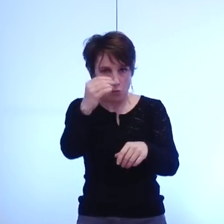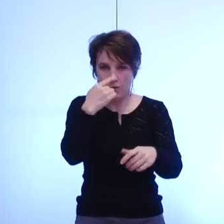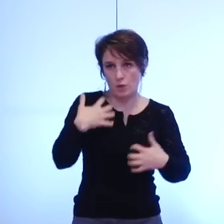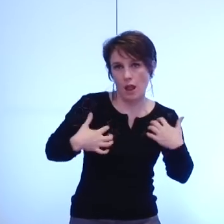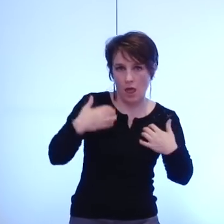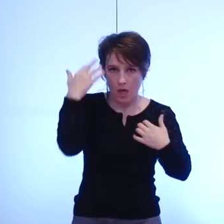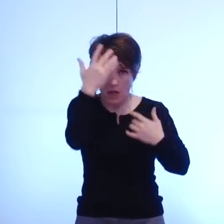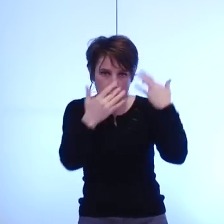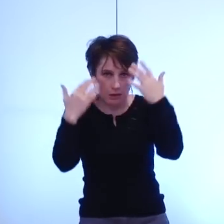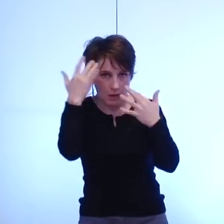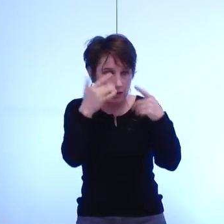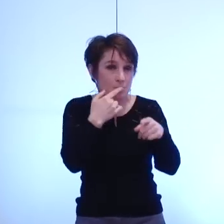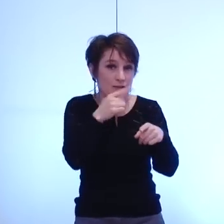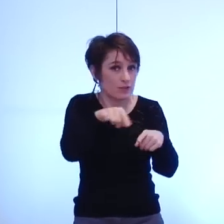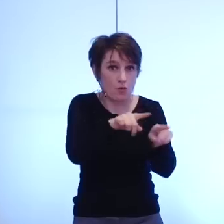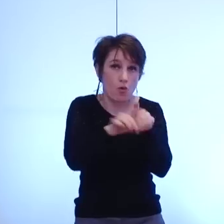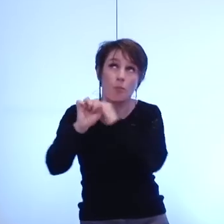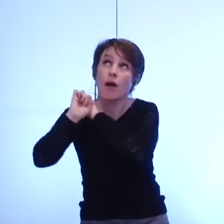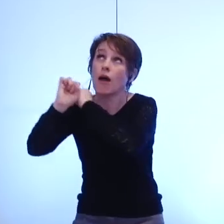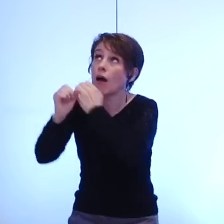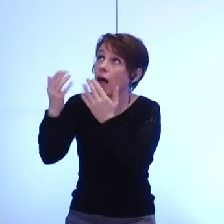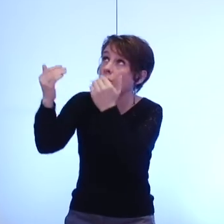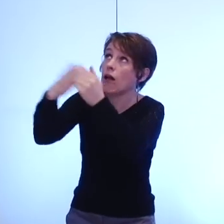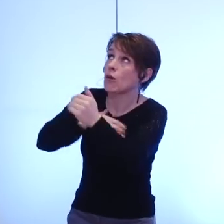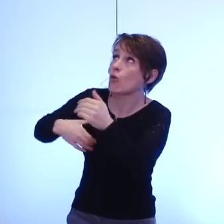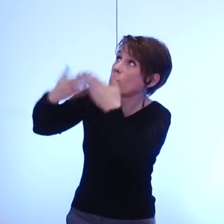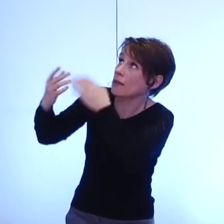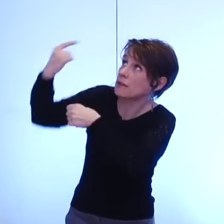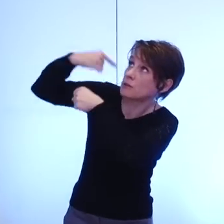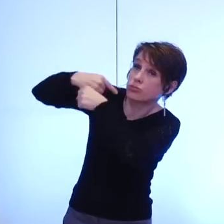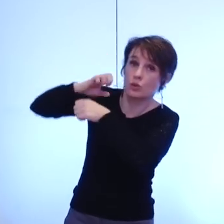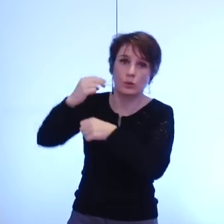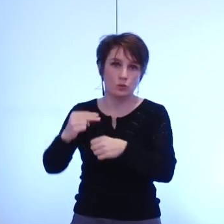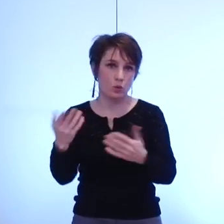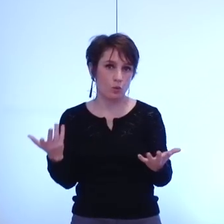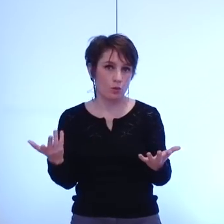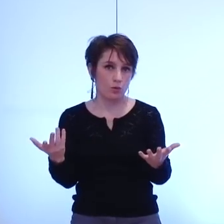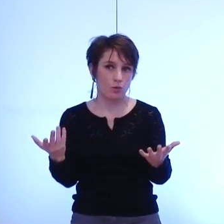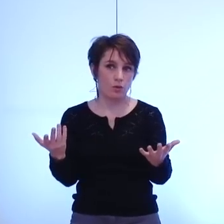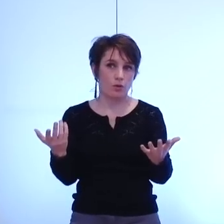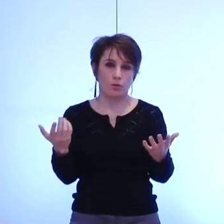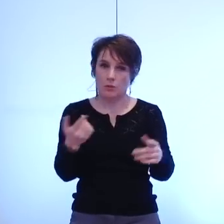vouloir en concurrence inévitable entre ses membres par rapport à vous son bailleur de fond. Ce n'est pas un choix libre